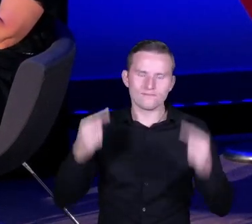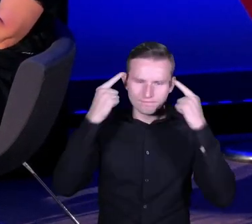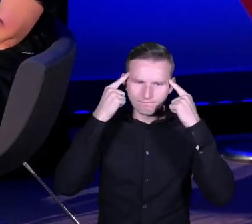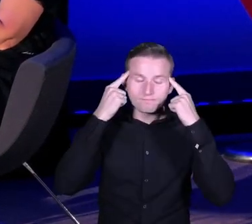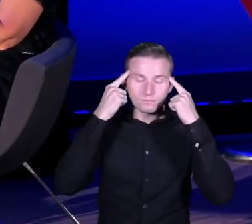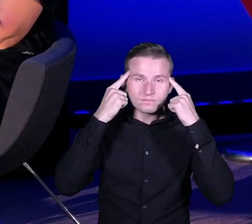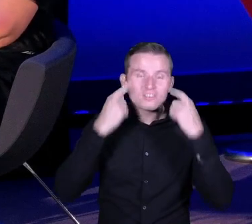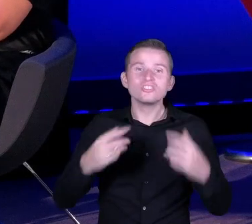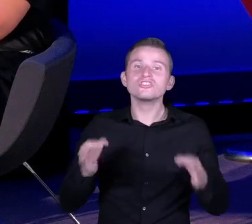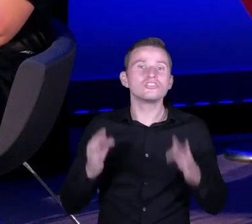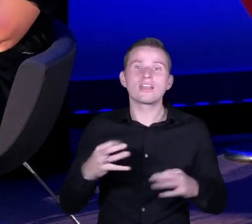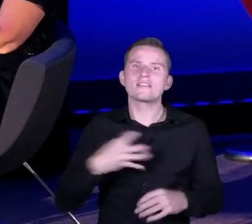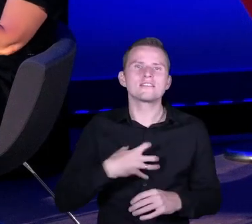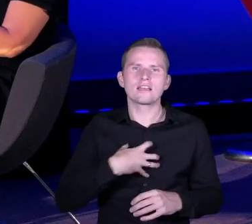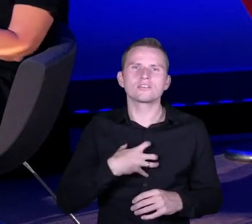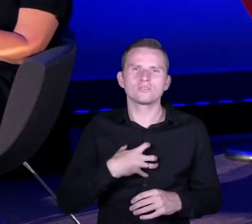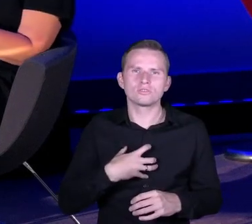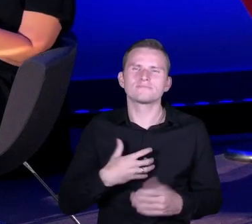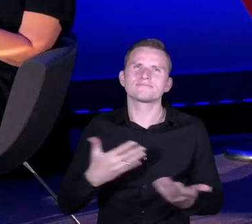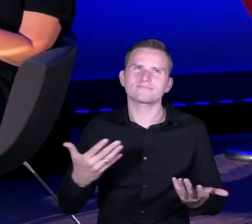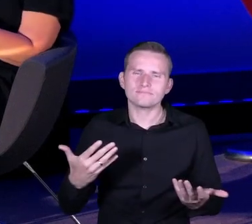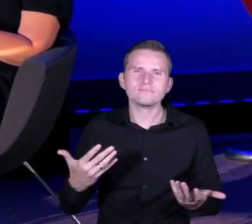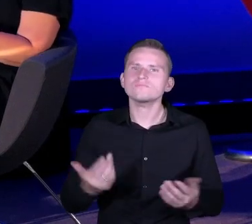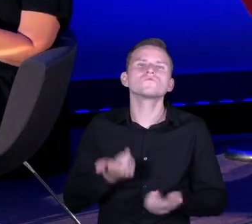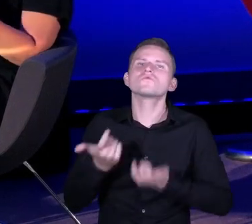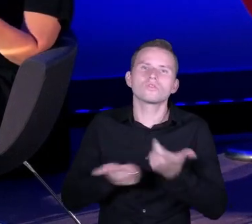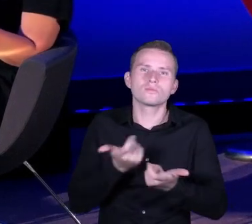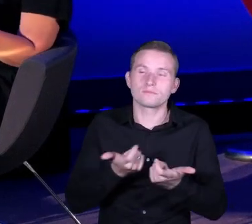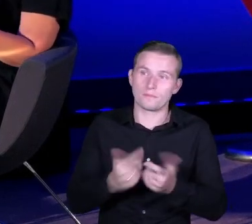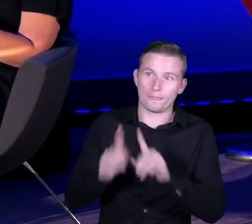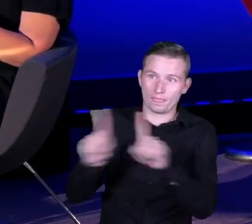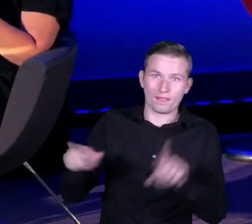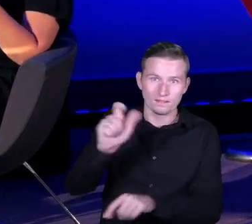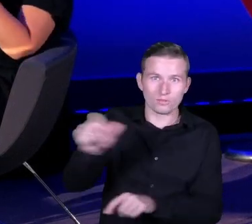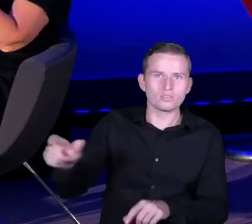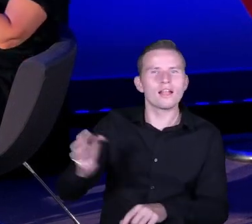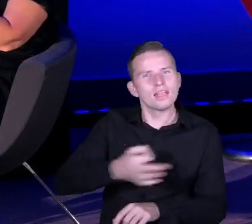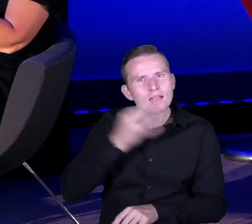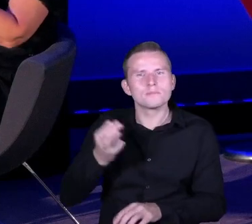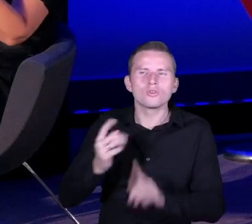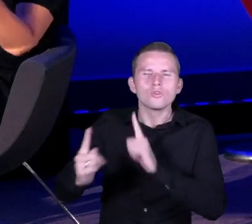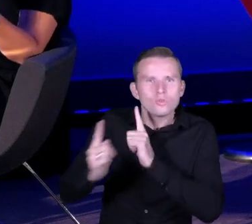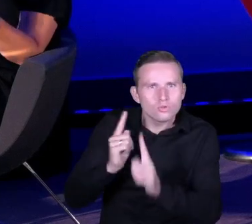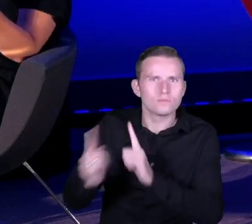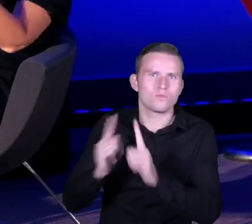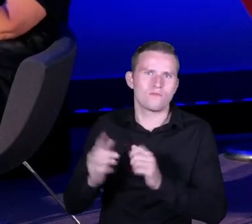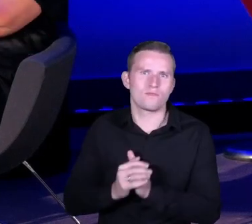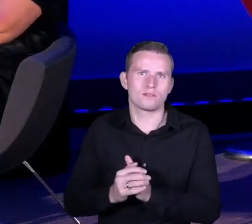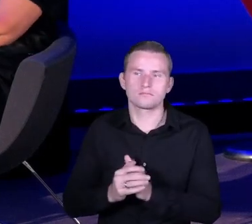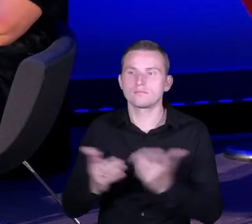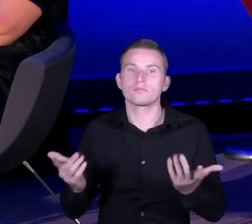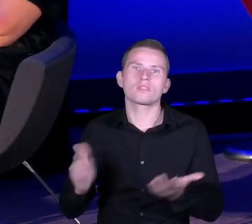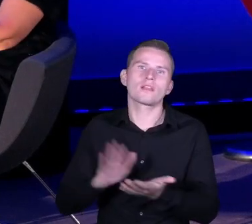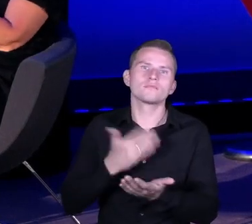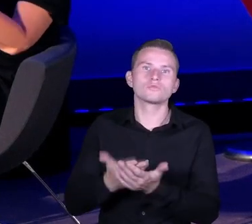potrafi, czy lepiej dotrze do nauczyciela, czy nauczycielki w rozmowie. tym właśnie, wiem, zamiast hospitacji robimy